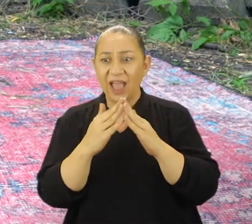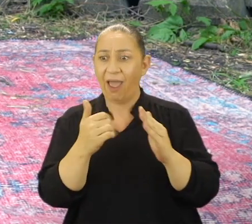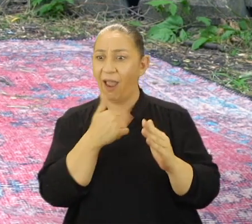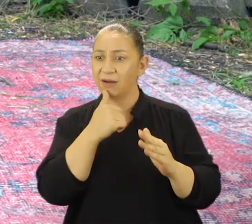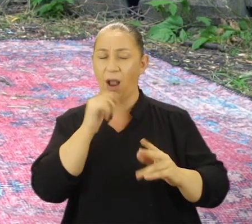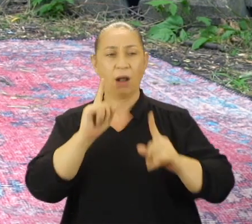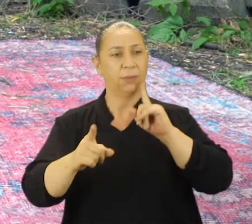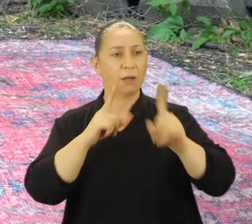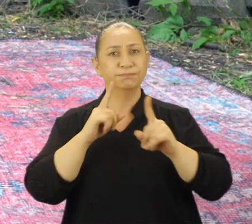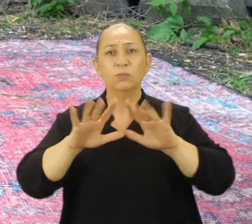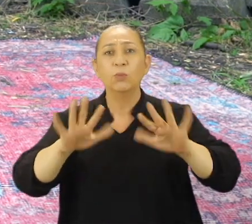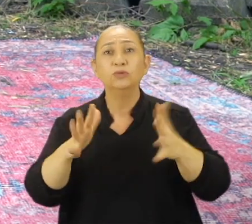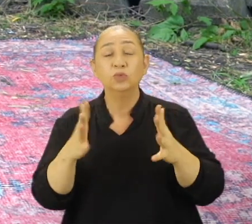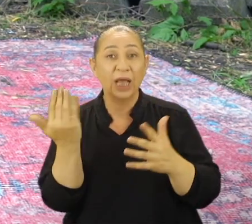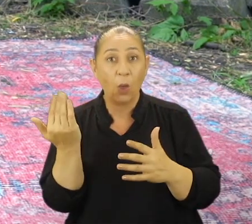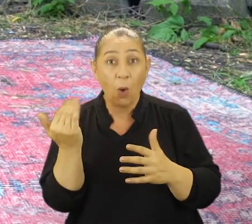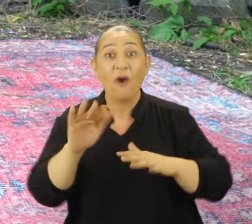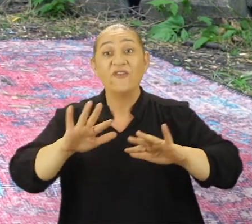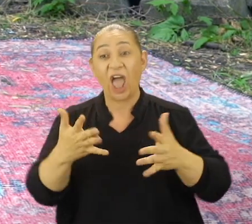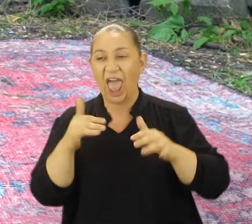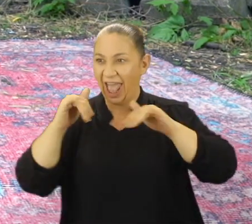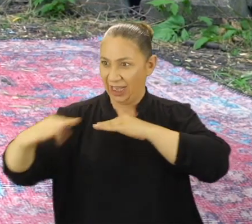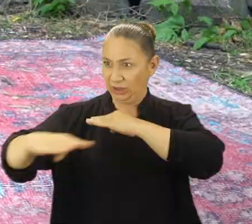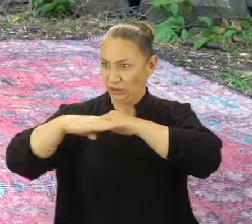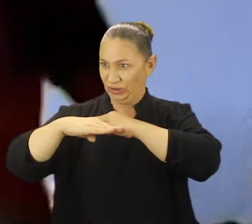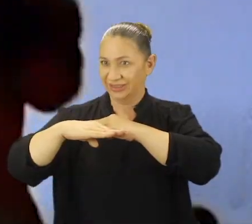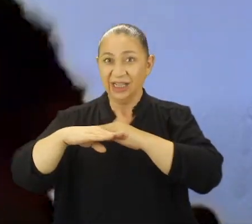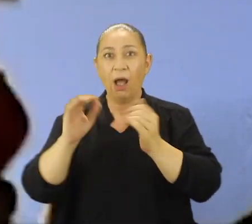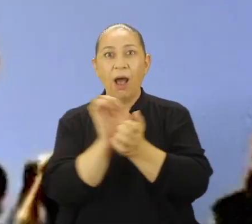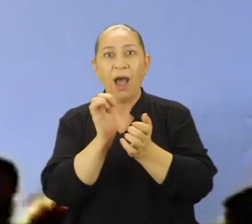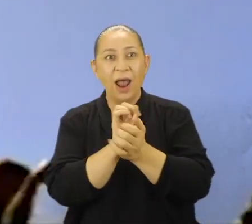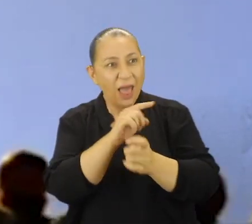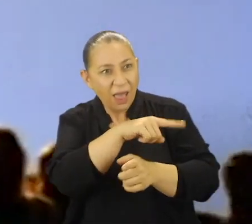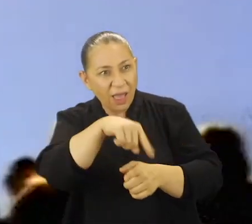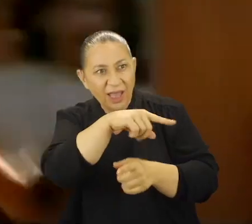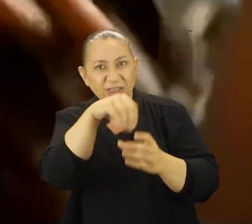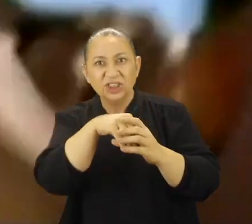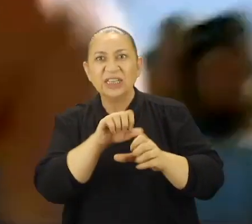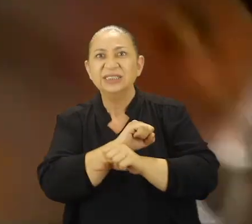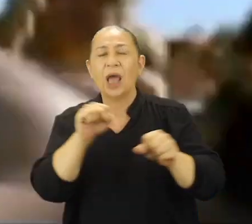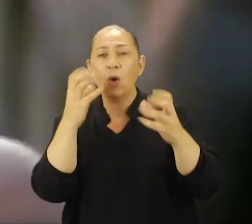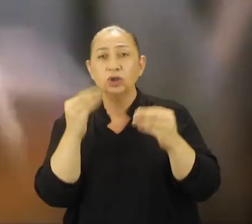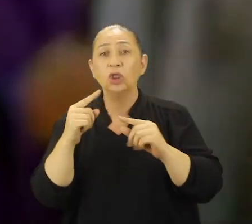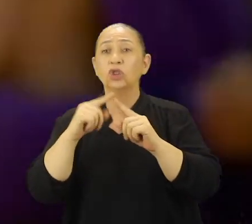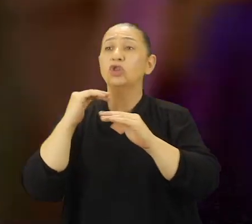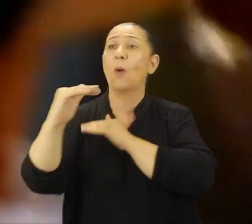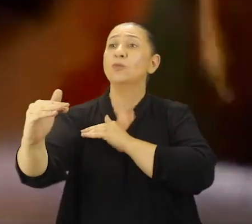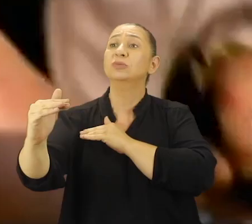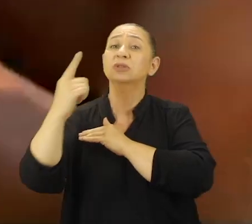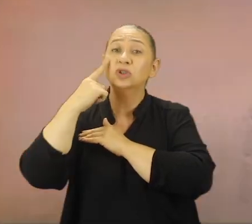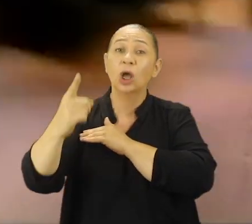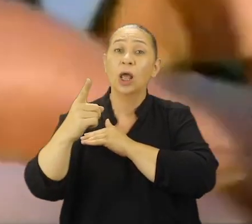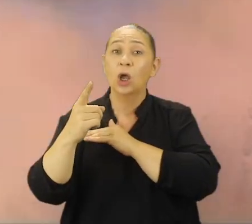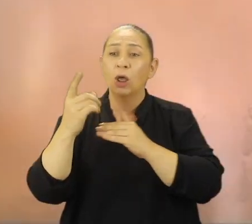evdeki erkek otoritesini sarsacak ve oluşan eşit şartlarla aile yapısını olumsuz etkileyecek ve toplumsal